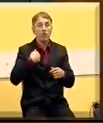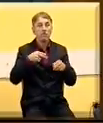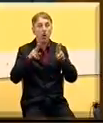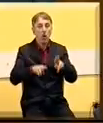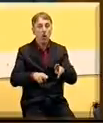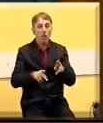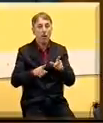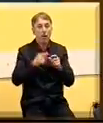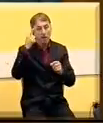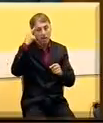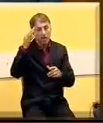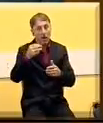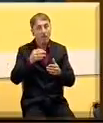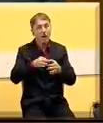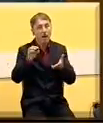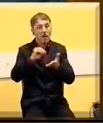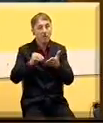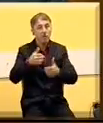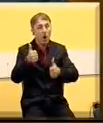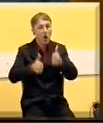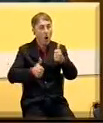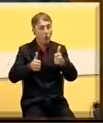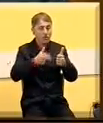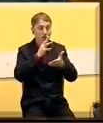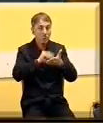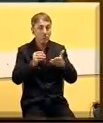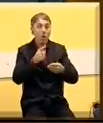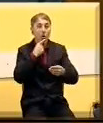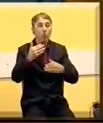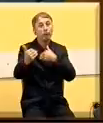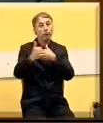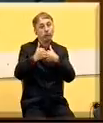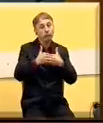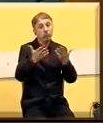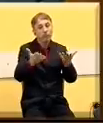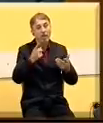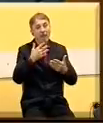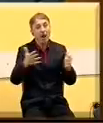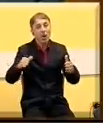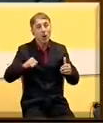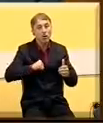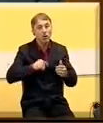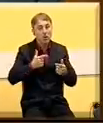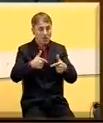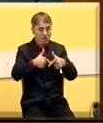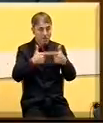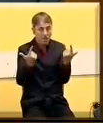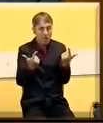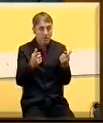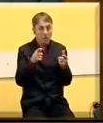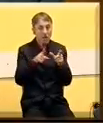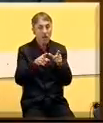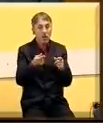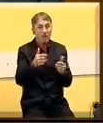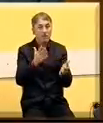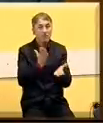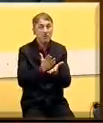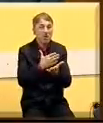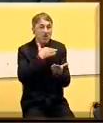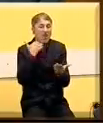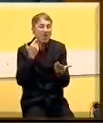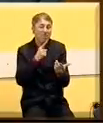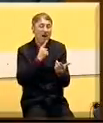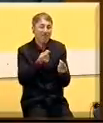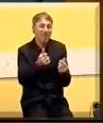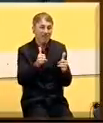ideju da raspišemo konkurs na 270 miliona, međutim zbog velikog interesovanja je sasvim jasno da taj novac neće biti dovoljan,